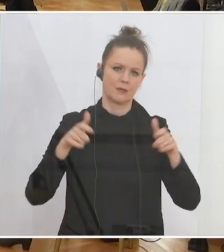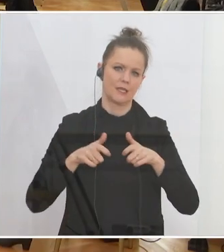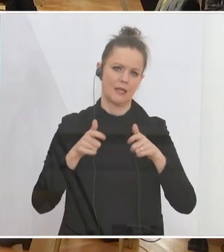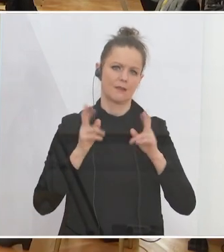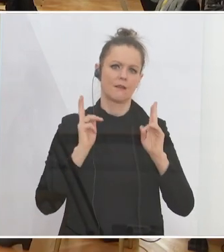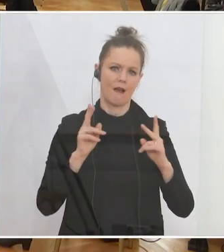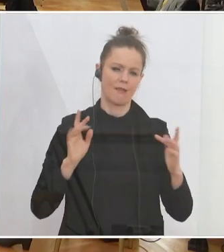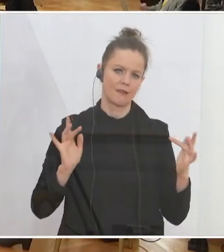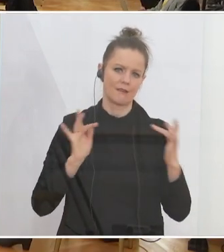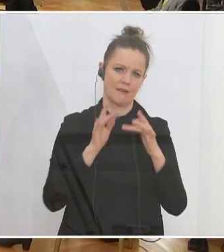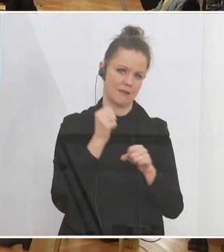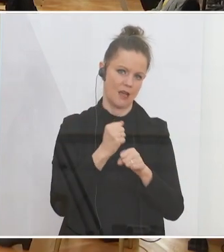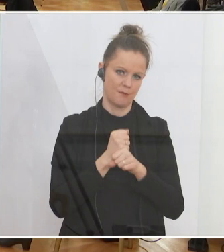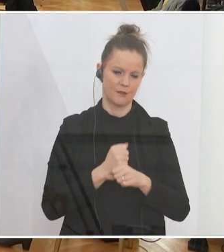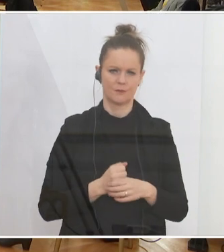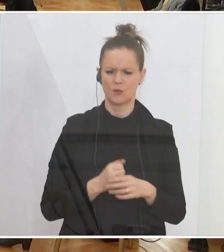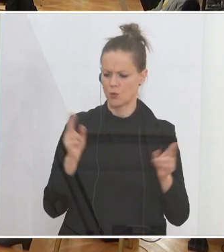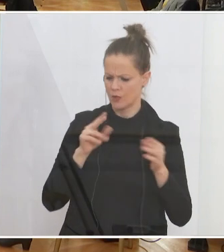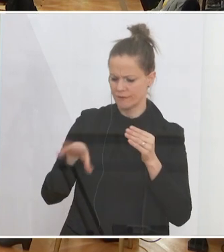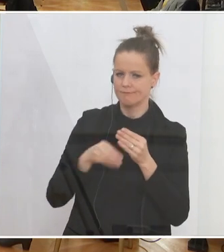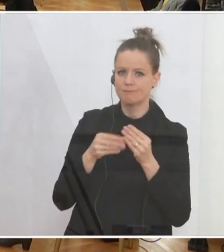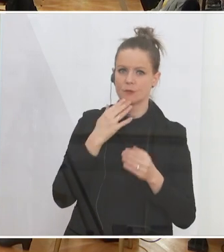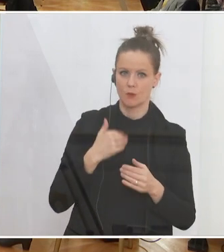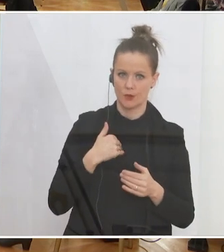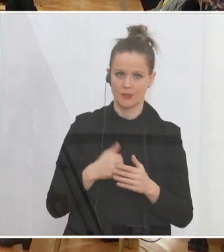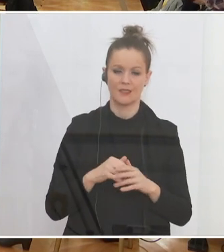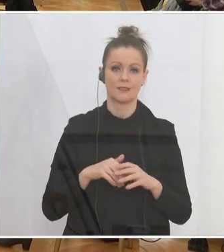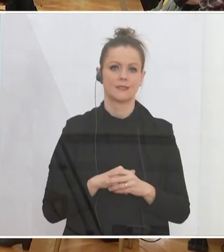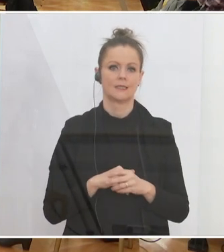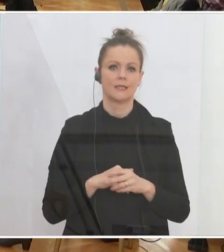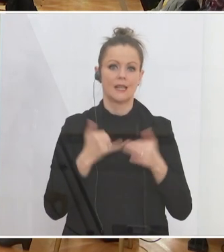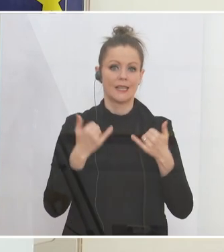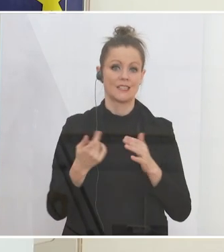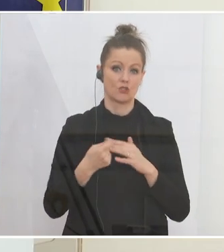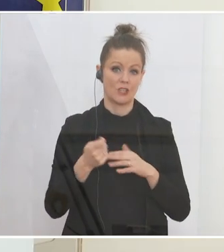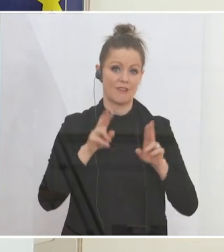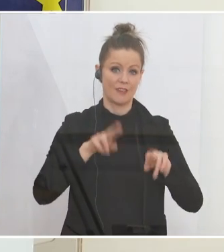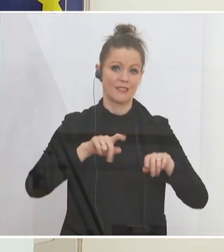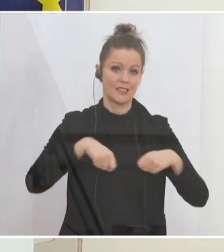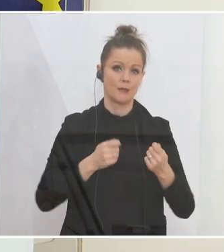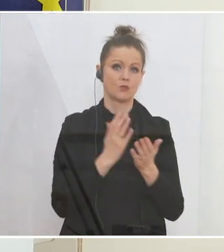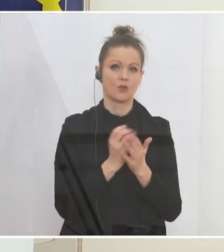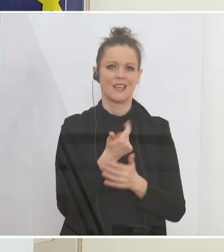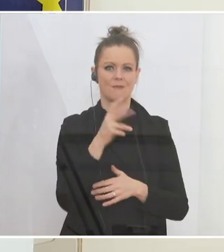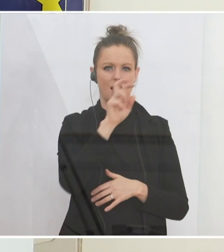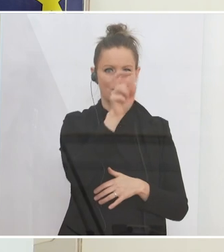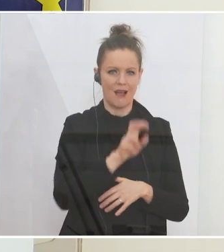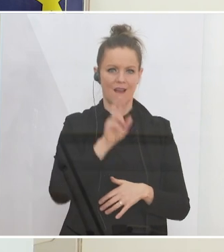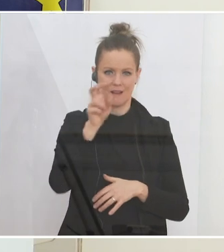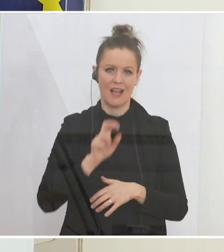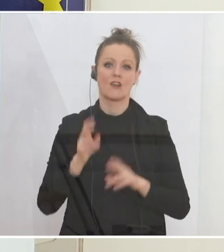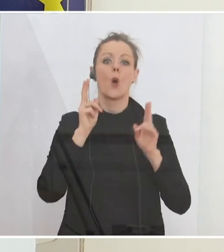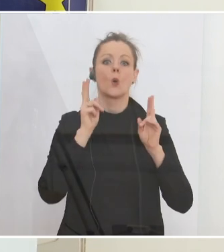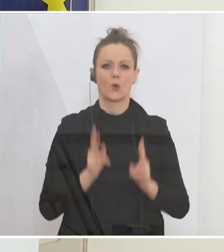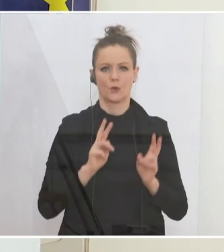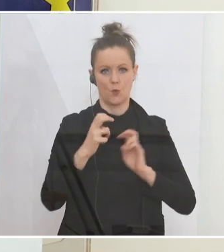Wenn ich da vielleicht noch ergänzen darf. Es gäbe bereits jetzt im Strafrecht einige Paragrafen, die zur Anwendung kommen könnten.